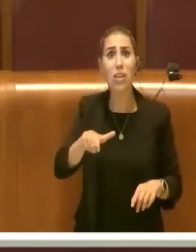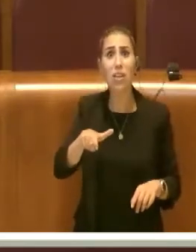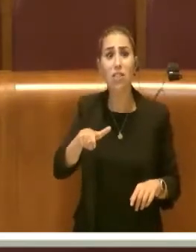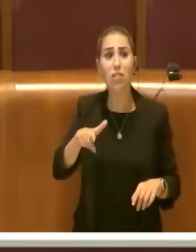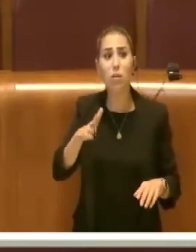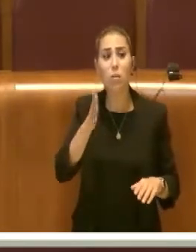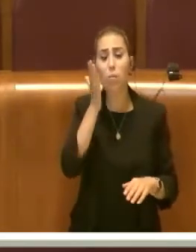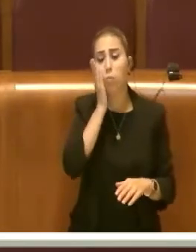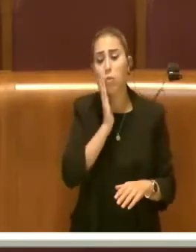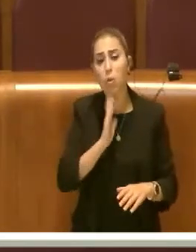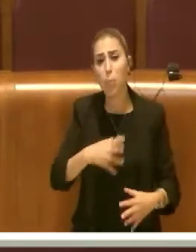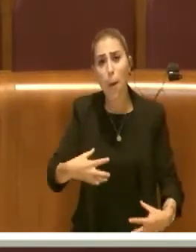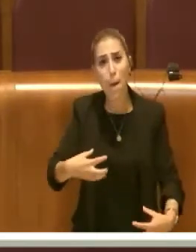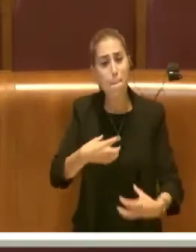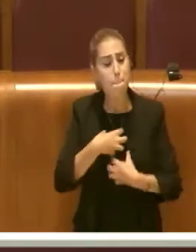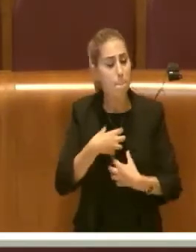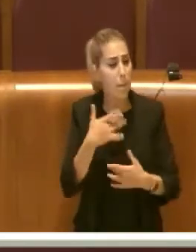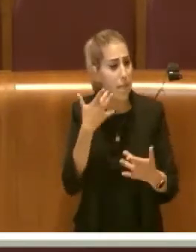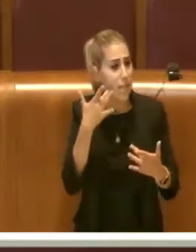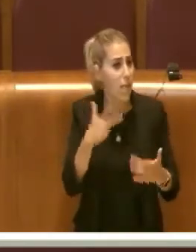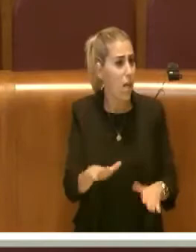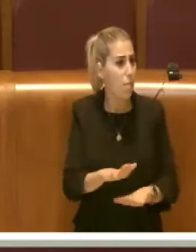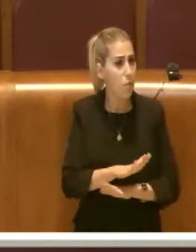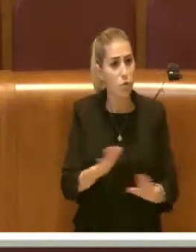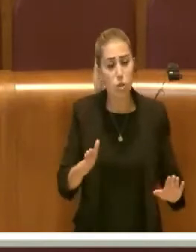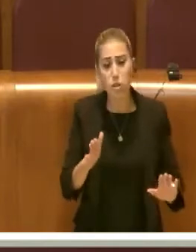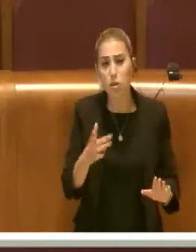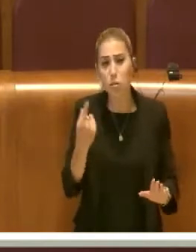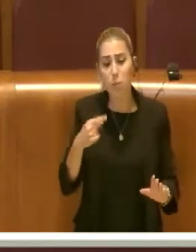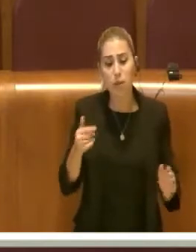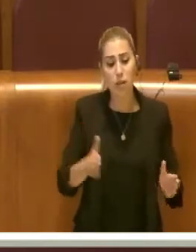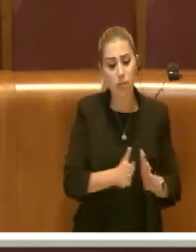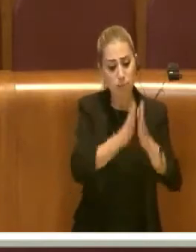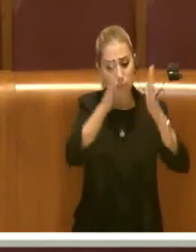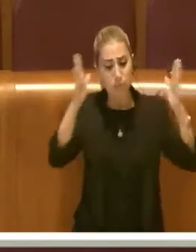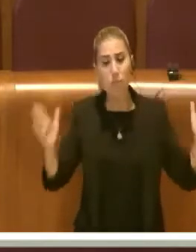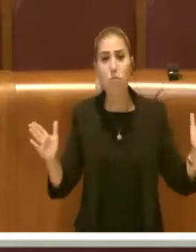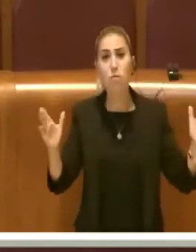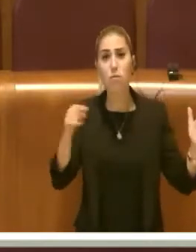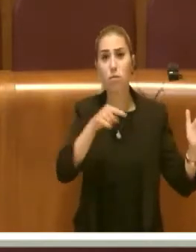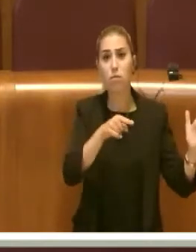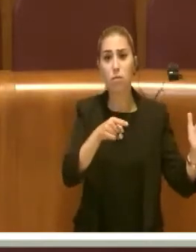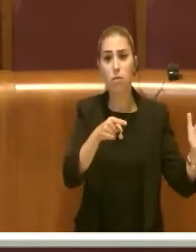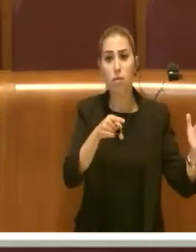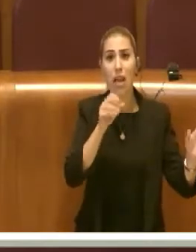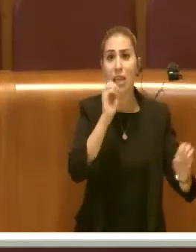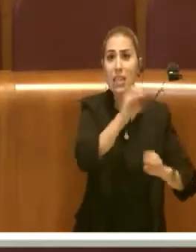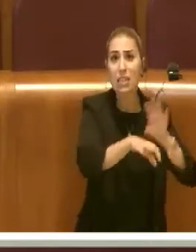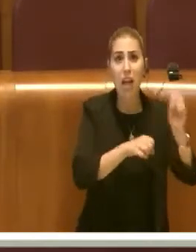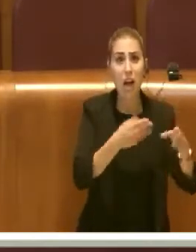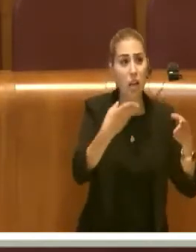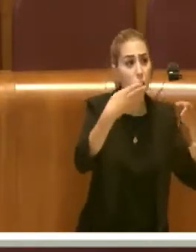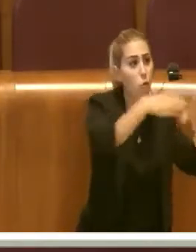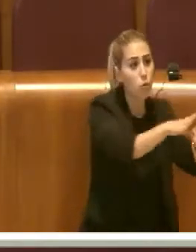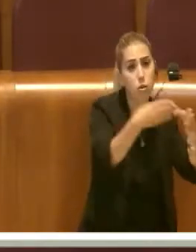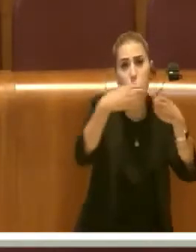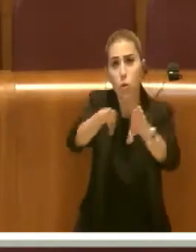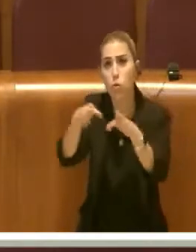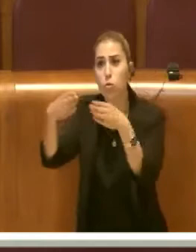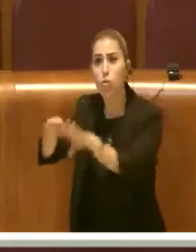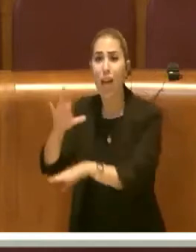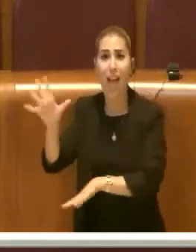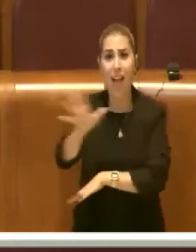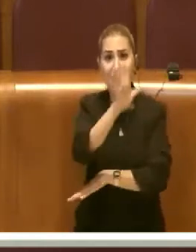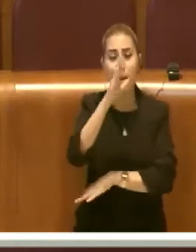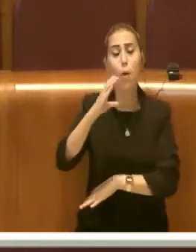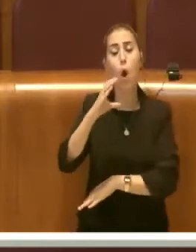tristemente semplici. In questi anni sono state chiuse diverse discariche, per esempio anche quella di Colleferro,